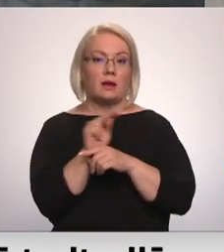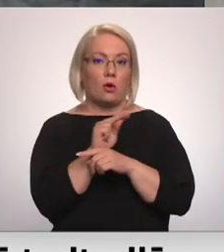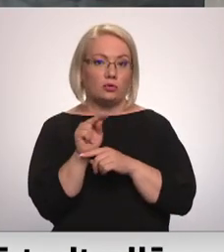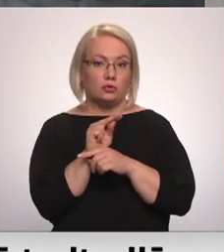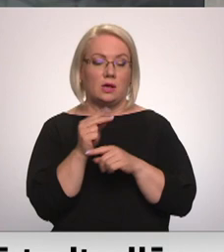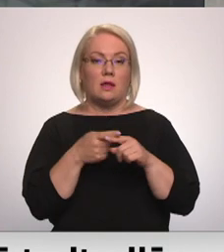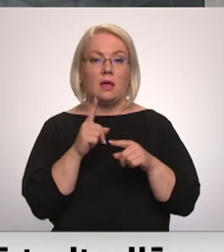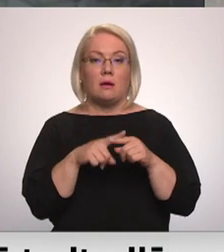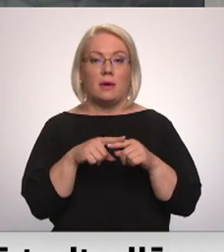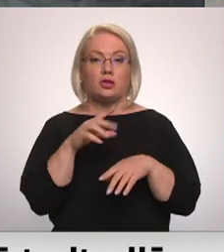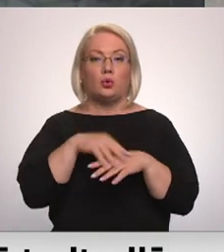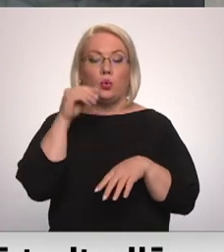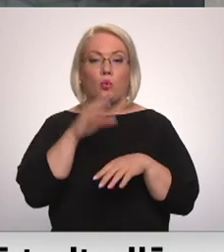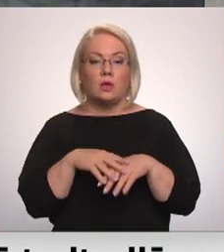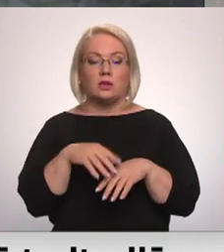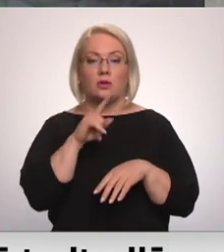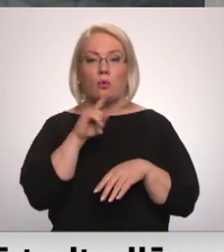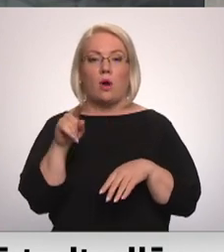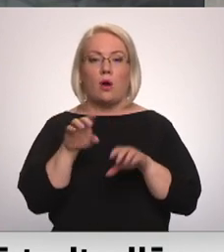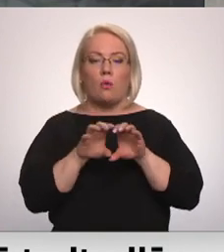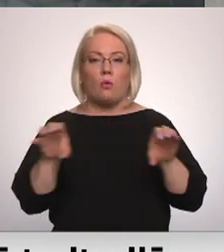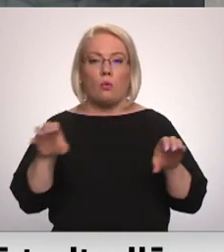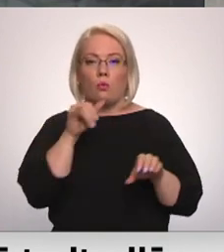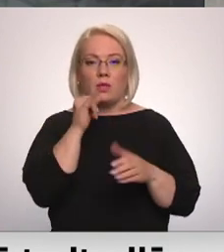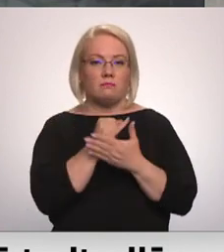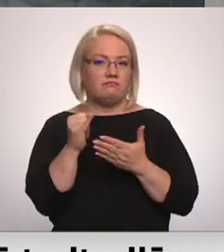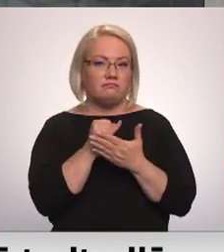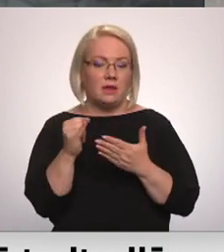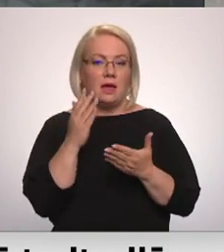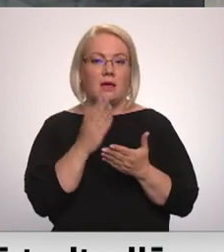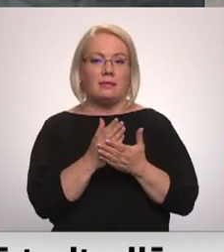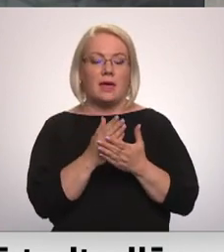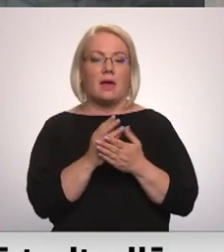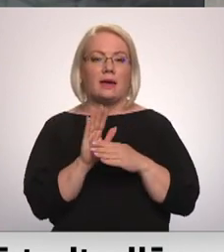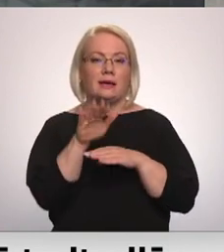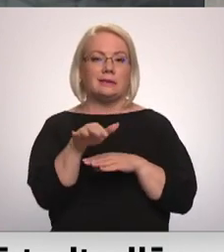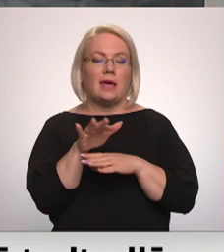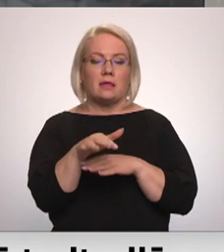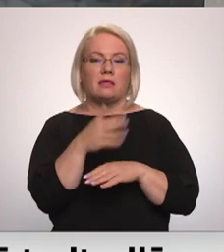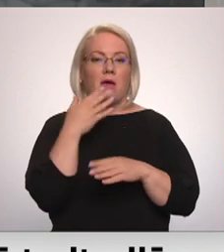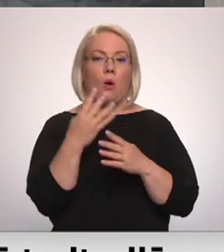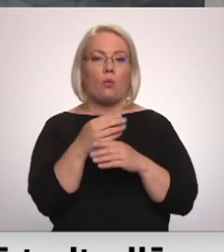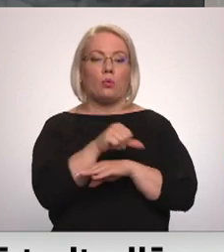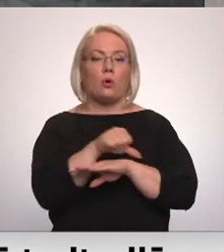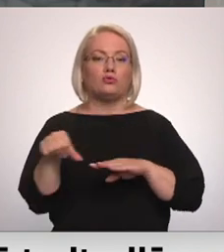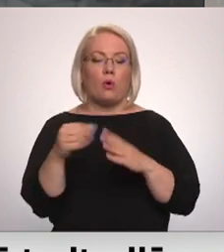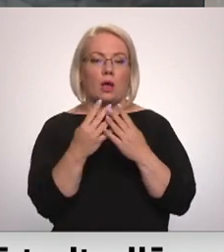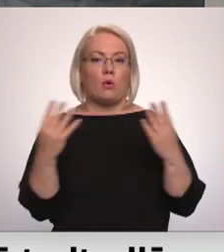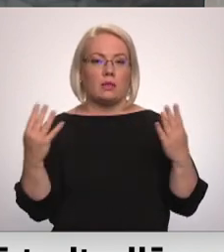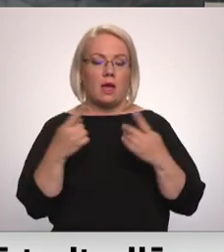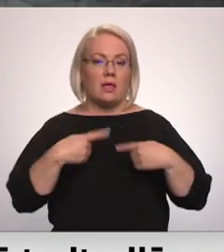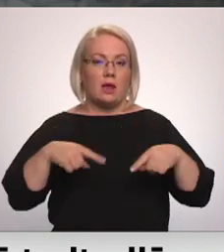darbi, tāpēc dūņas no notika ūdeņu attīrīšanas iekārtām šobrīd tiek izlietas nenožogotā teritorijā. Tas satrauc svietējos